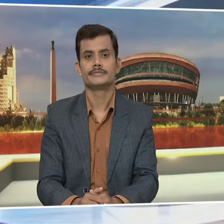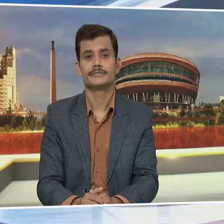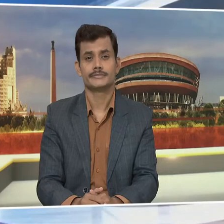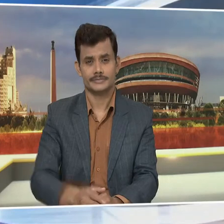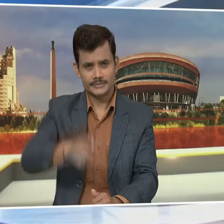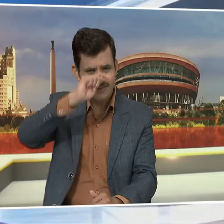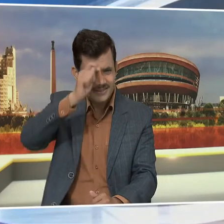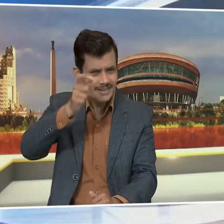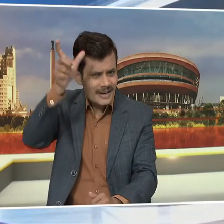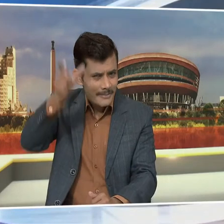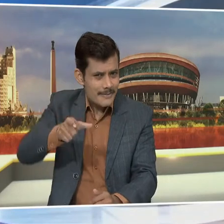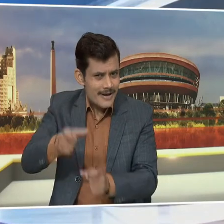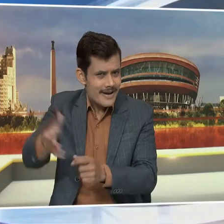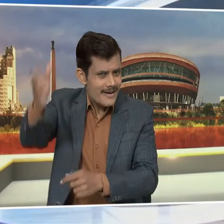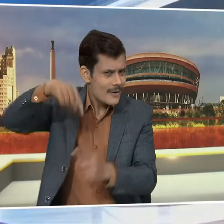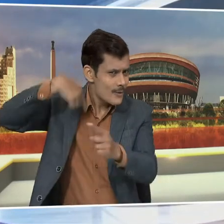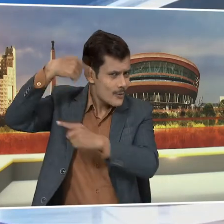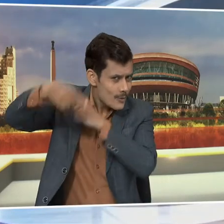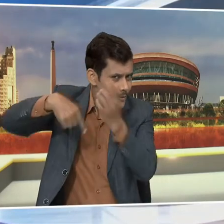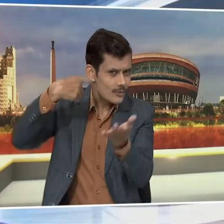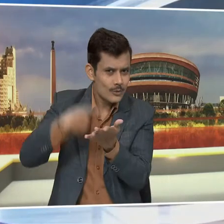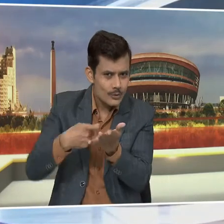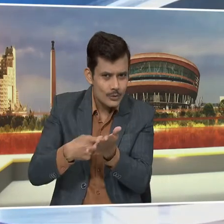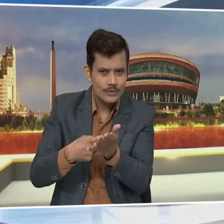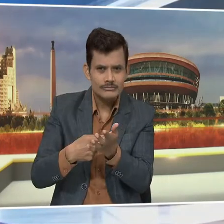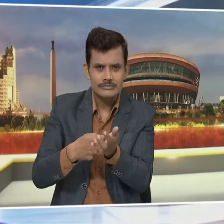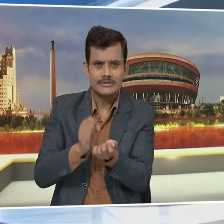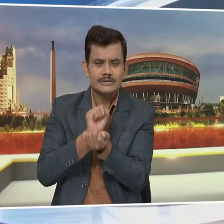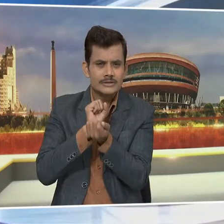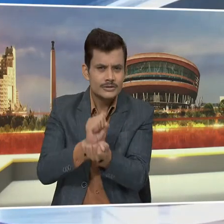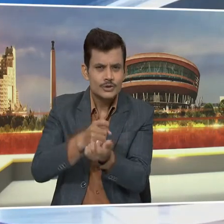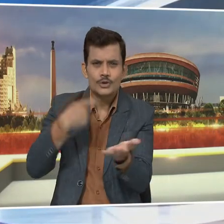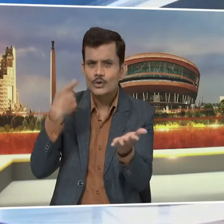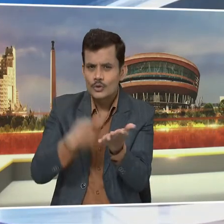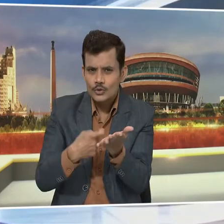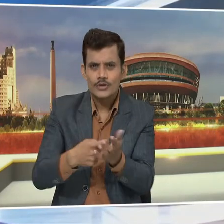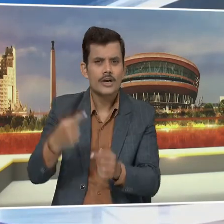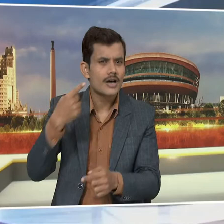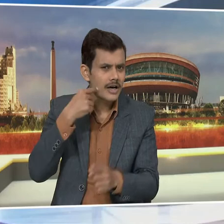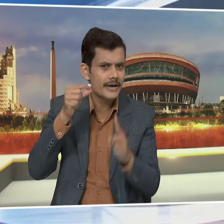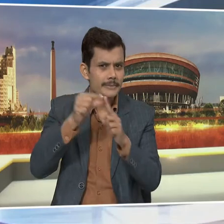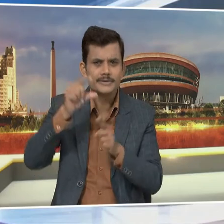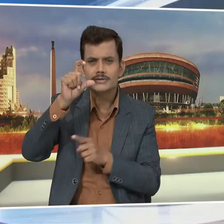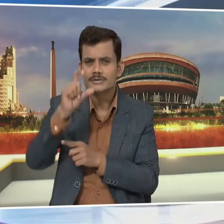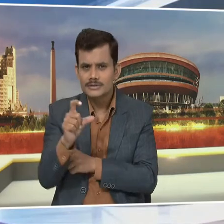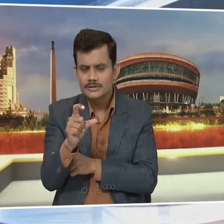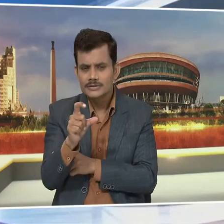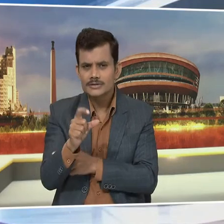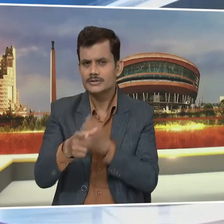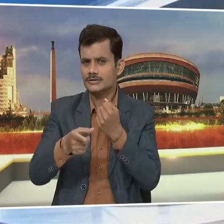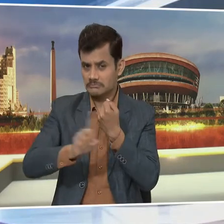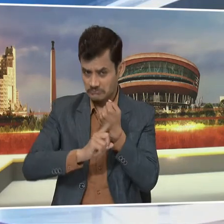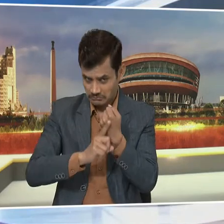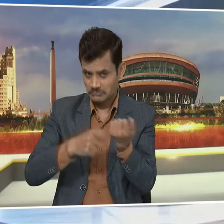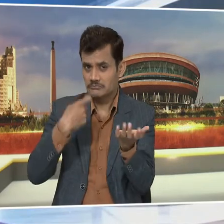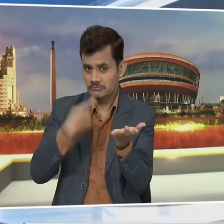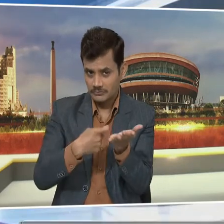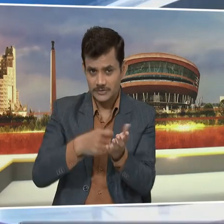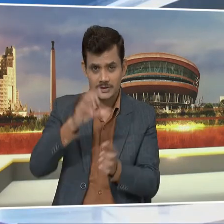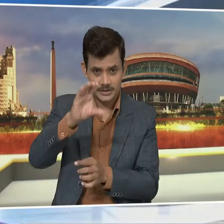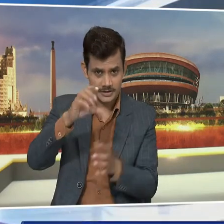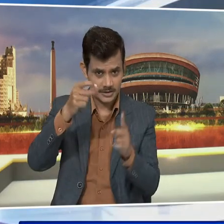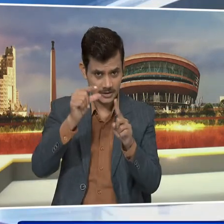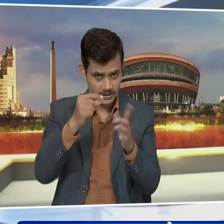अंग्रेजों के जमाने से चले आ रहे आपराधे कानून भारतिय दंड सहंता यानि IPC, दंड प्रक्रिया सहंता यानि